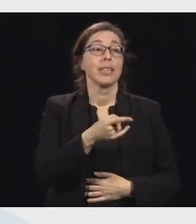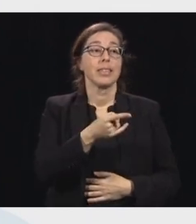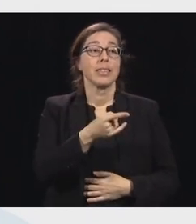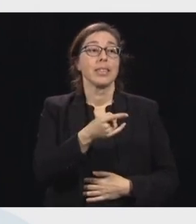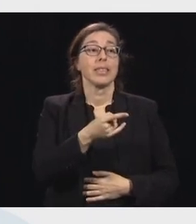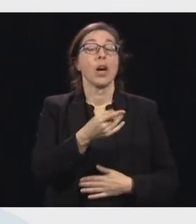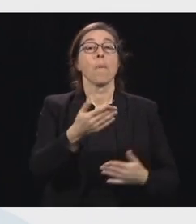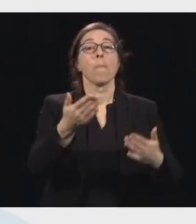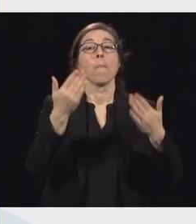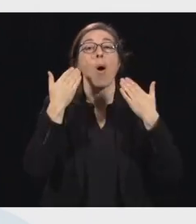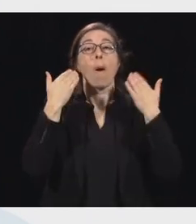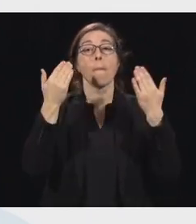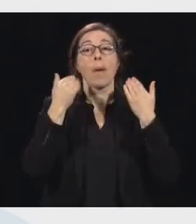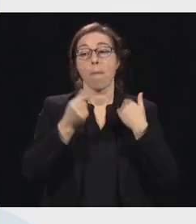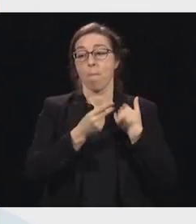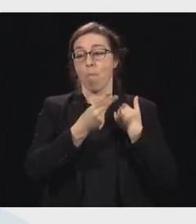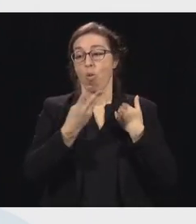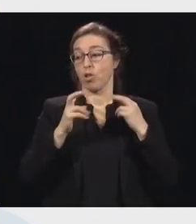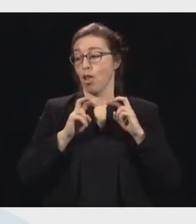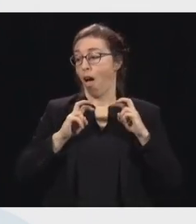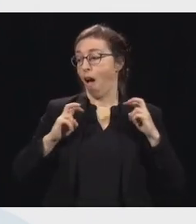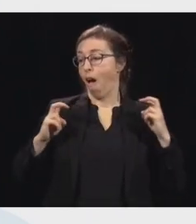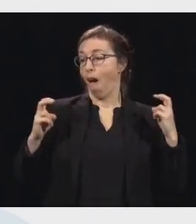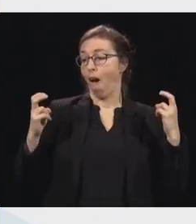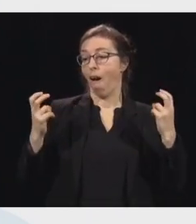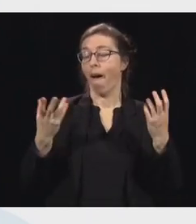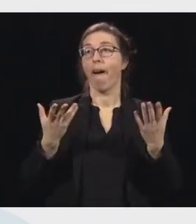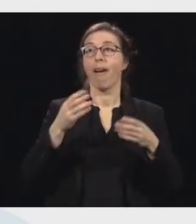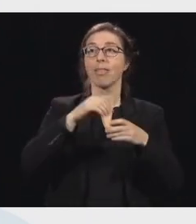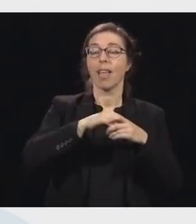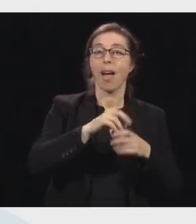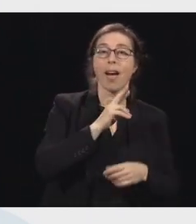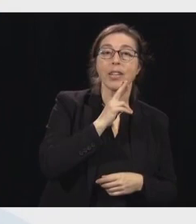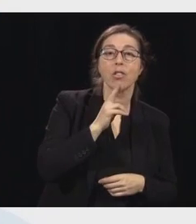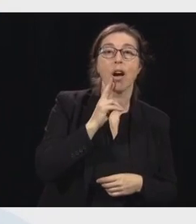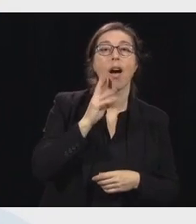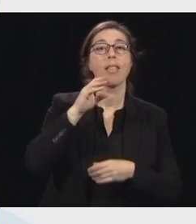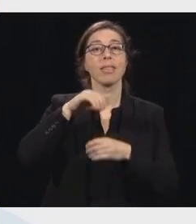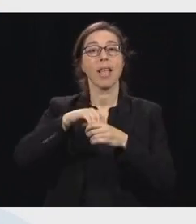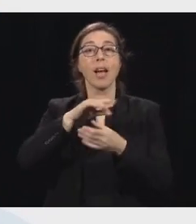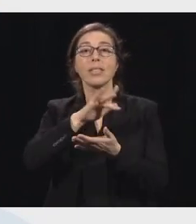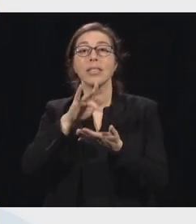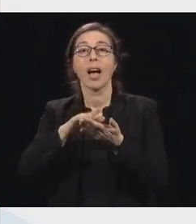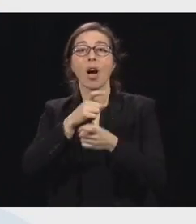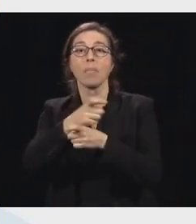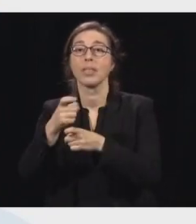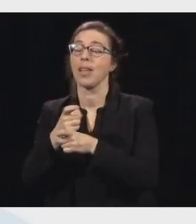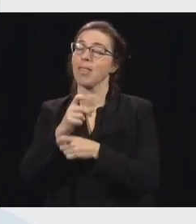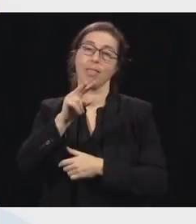rassemblant avec d'autres personnes dans les centres d'achat, dans les restaurants ou à d'autres endroits.